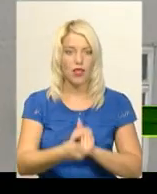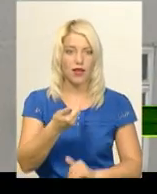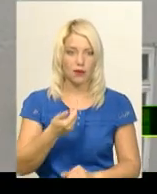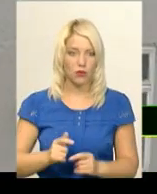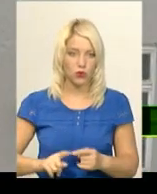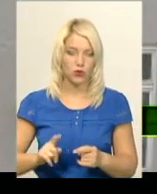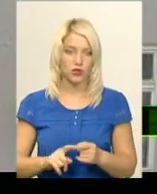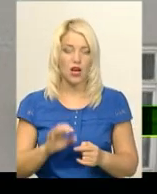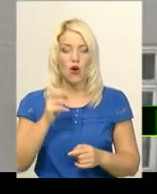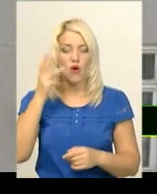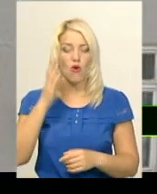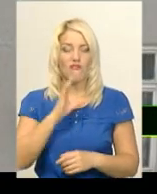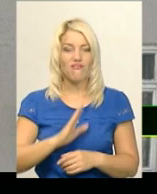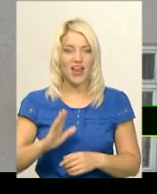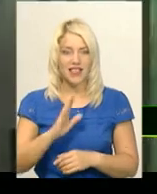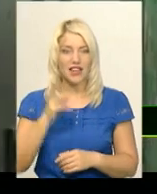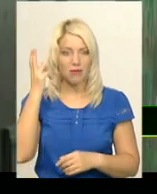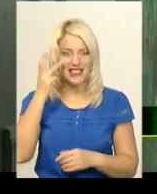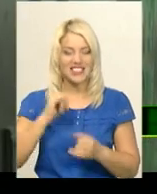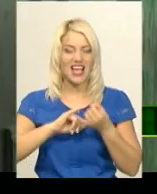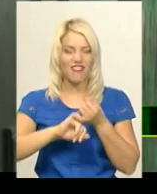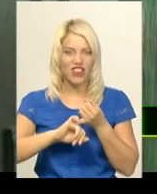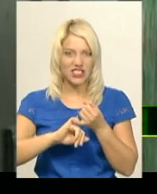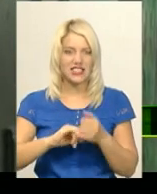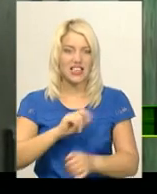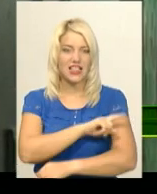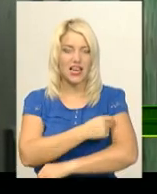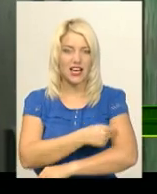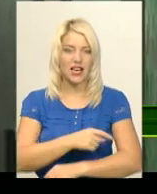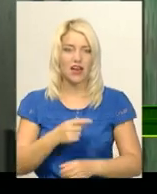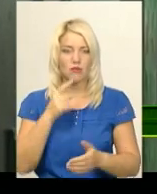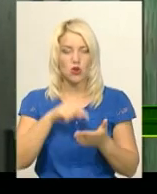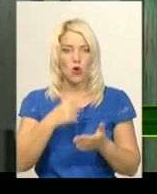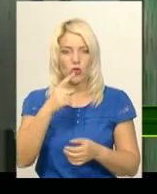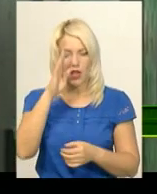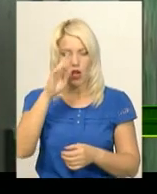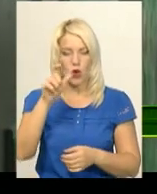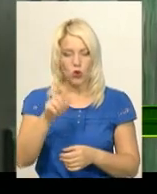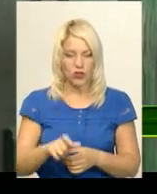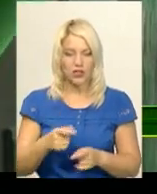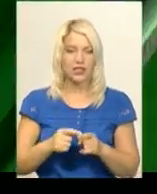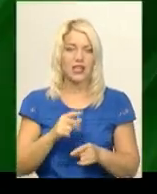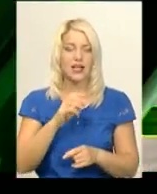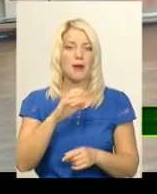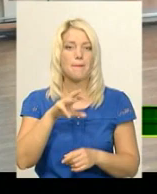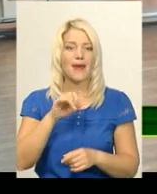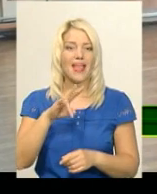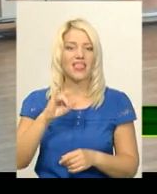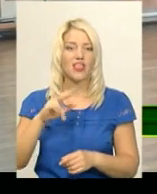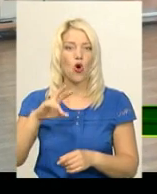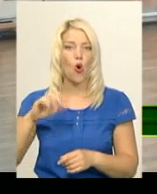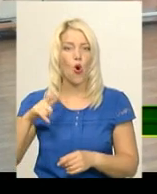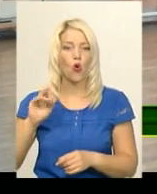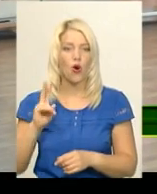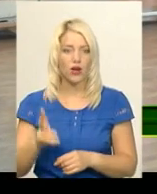вересні до Хмельницької інфекційної лікарні потрапив один пацієнт з манігококової інфекції. У серпні таких було 20. До